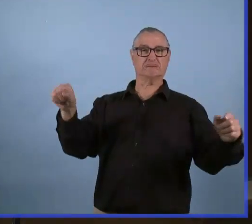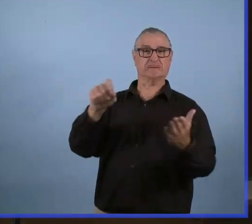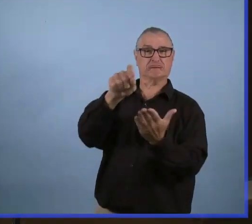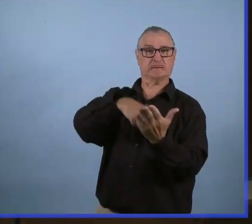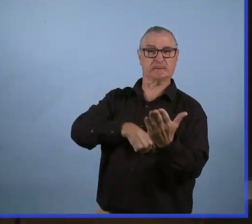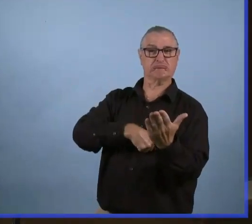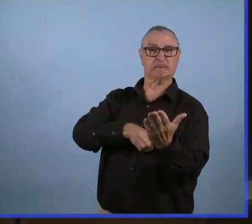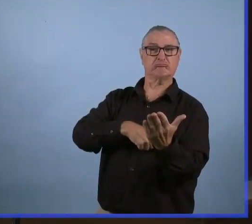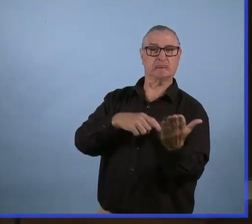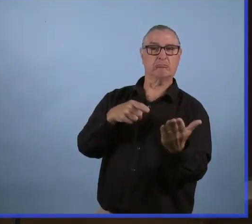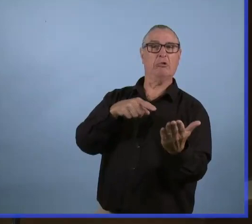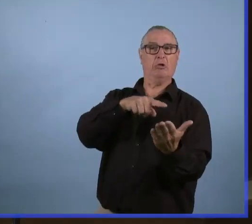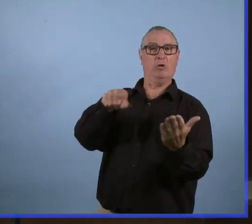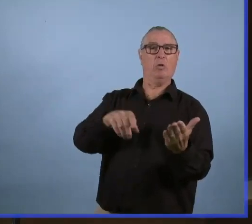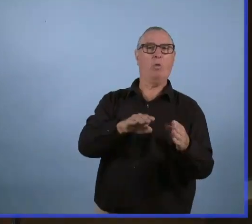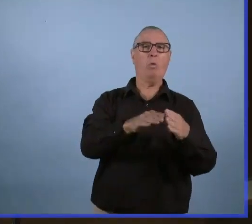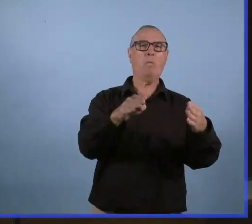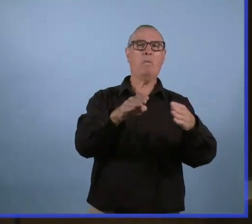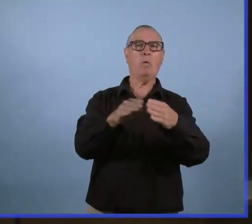certains ont dit que ce serait